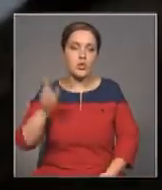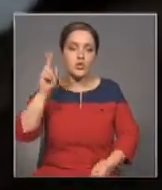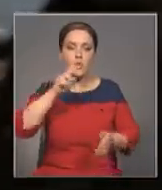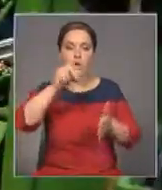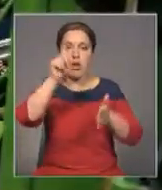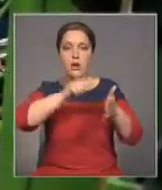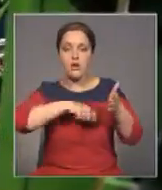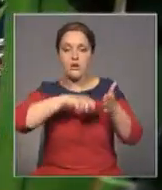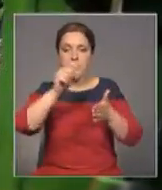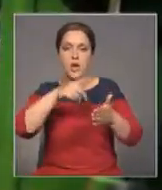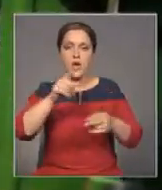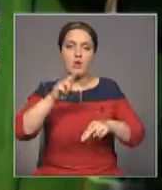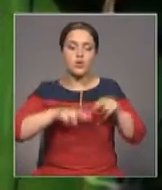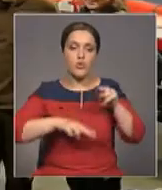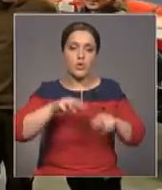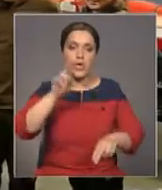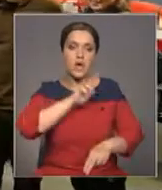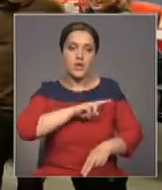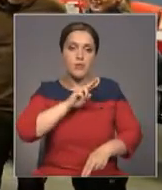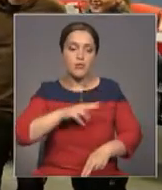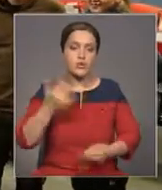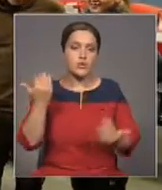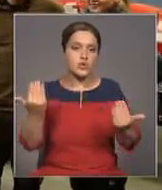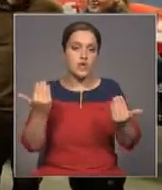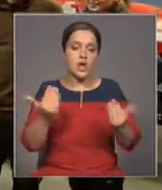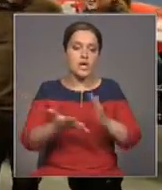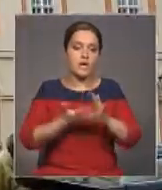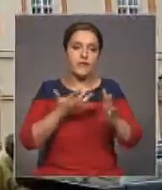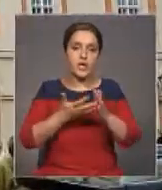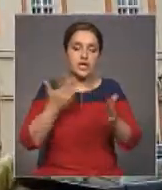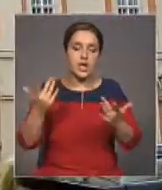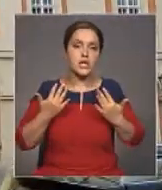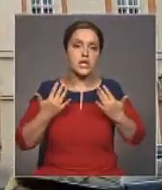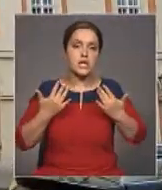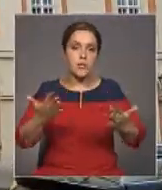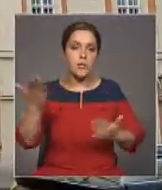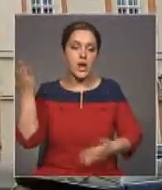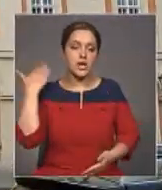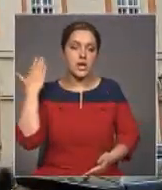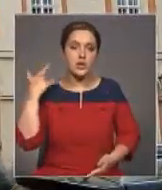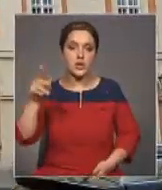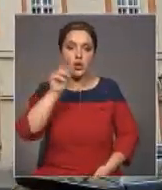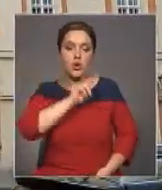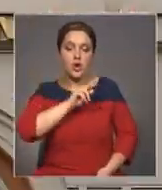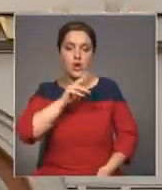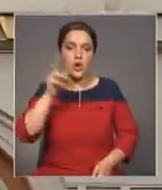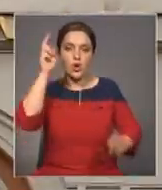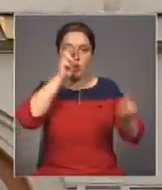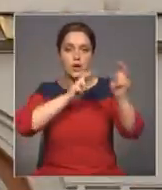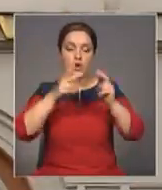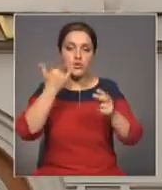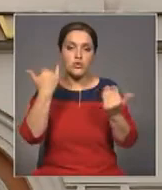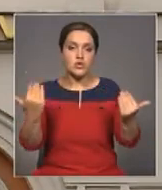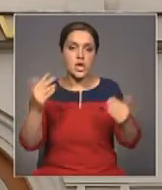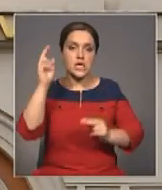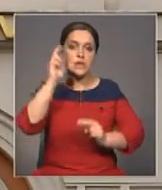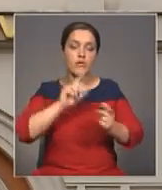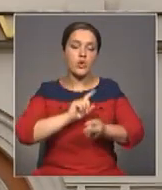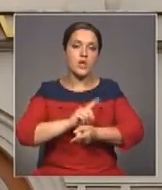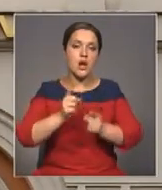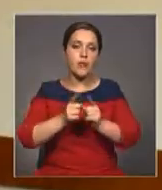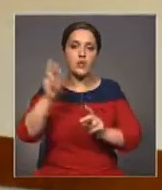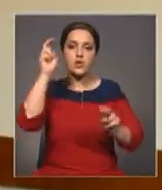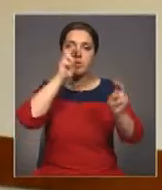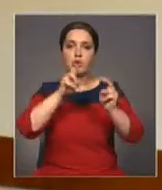слесари. Сейчас в Германии на вес золота. Если раньше люди искали себе работу на предприятии, теперь наоборот, предприятия ищут себе